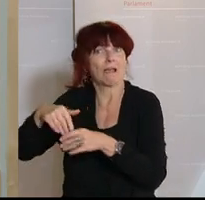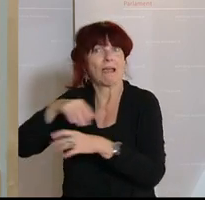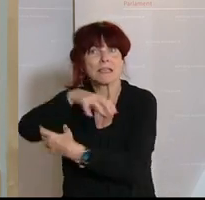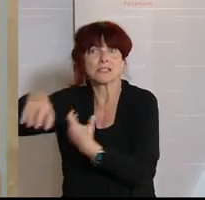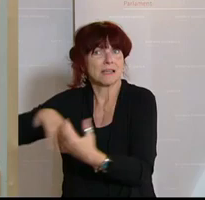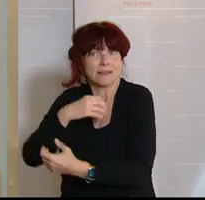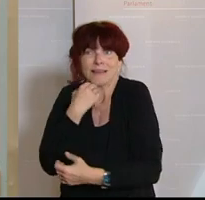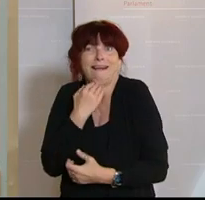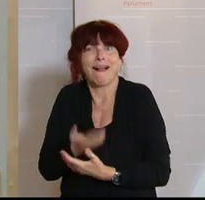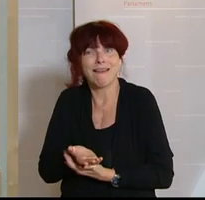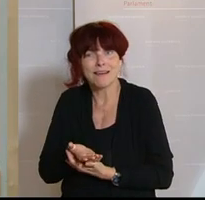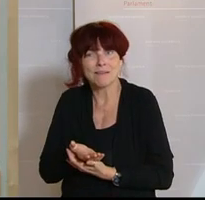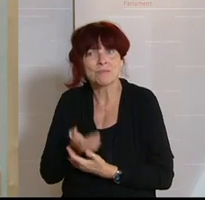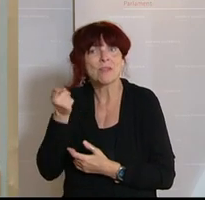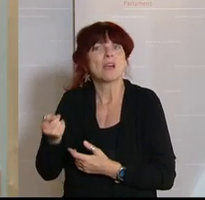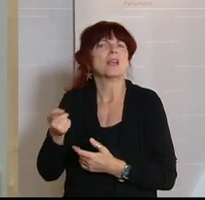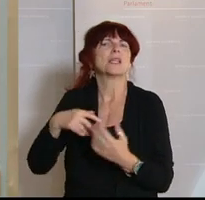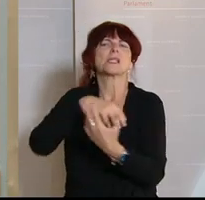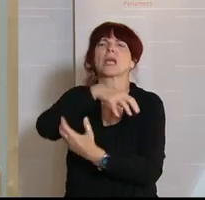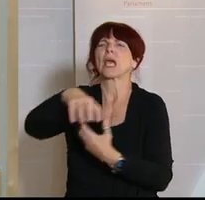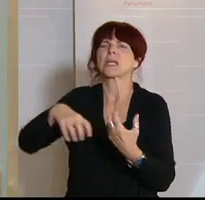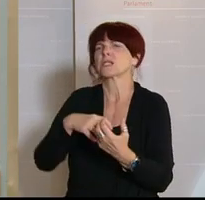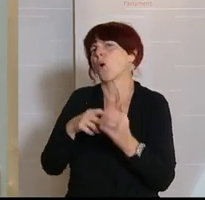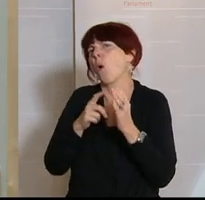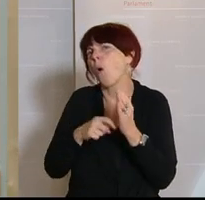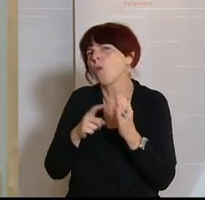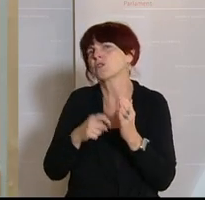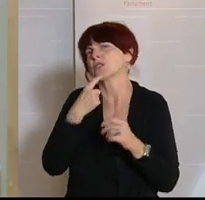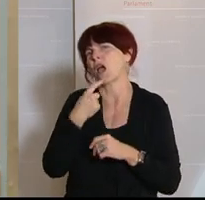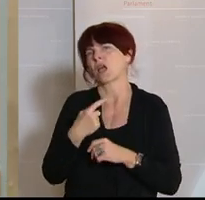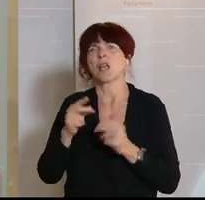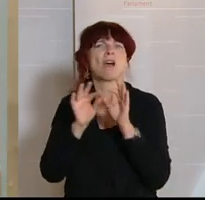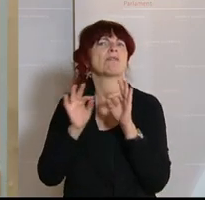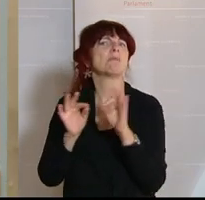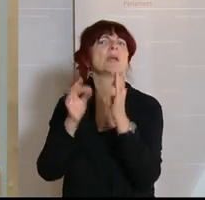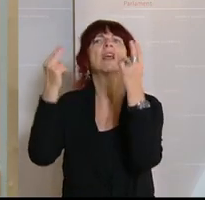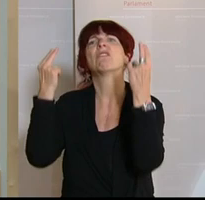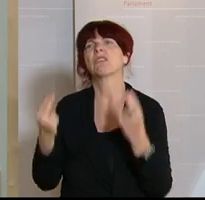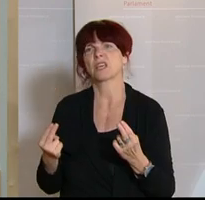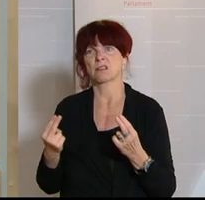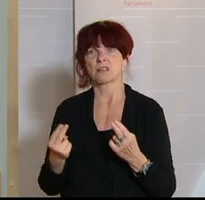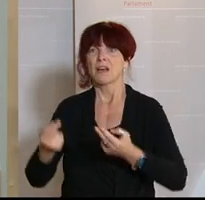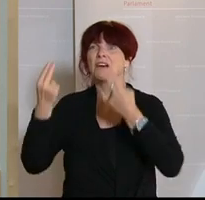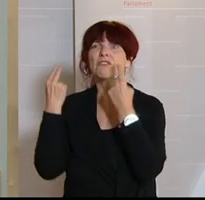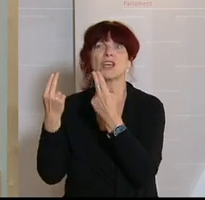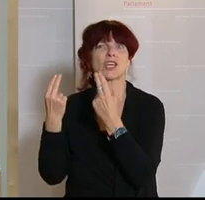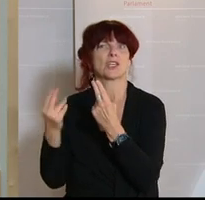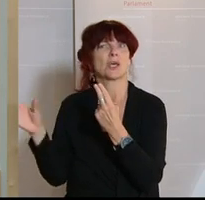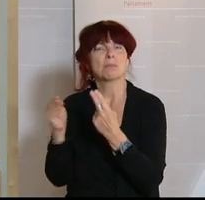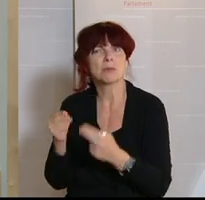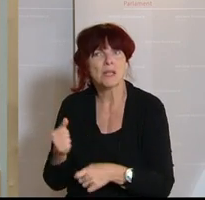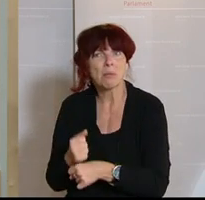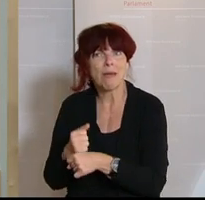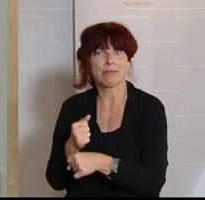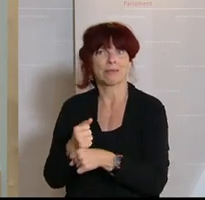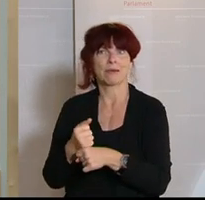In dieser Krise wird sehr oft betont, wie wichtig die Familien sind, wie wertvoll ihr Beitrag ist und wie sehr sie jetzt unsere Unterstützung